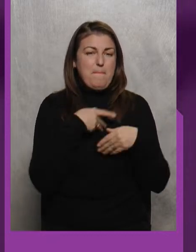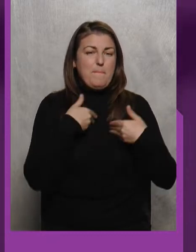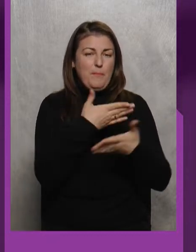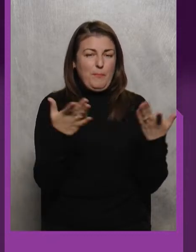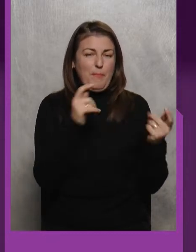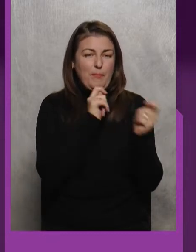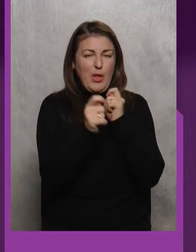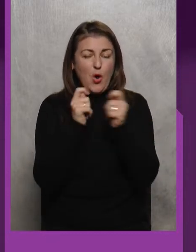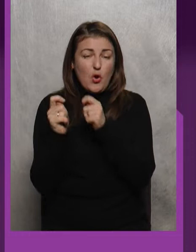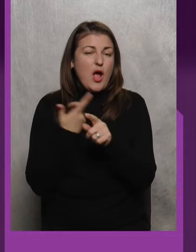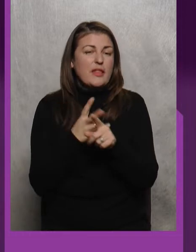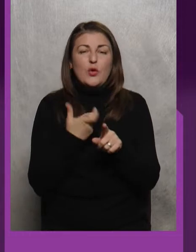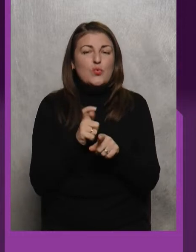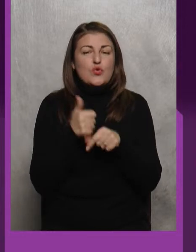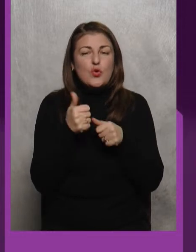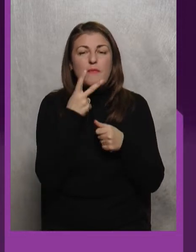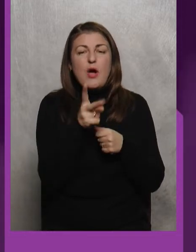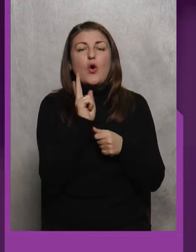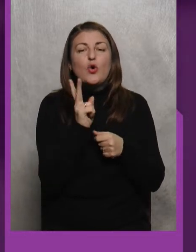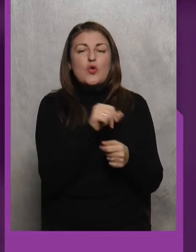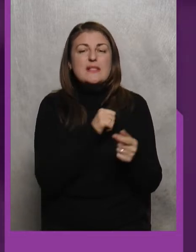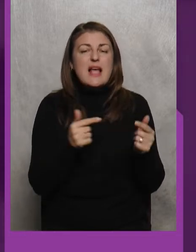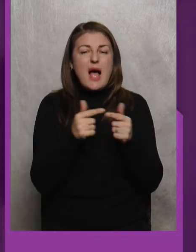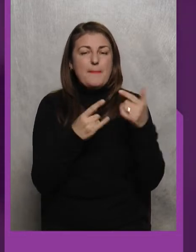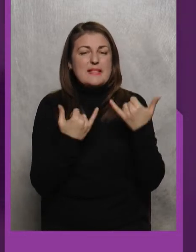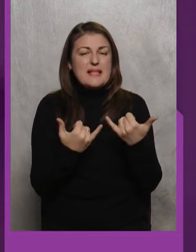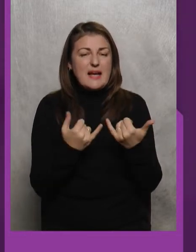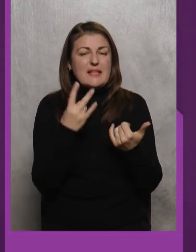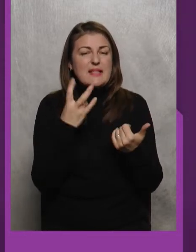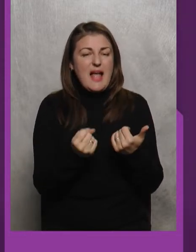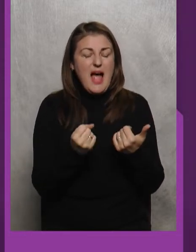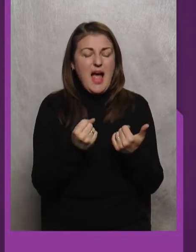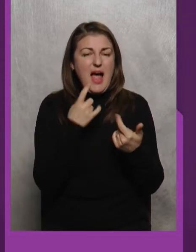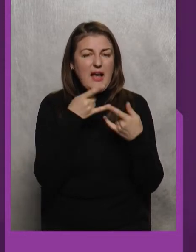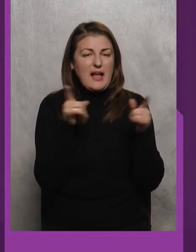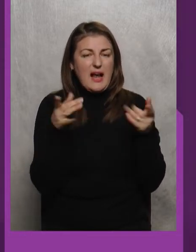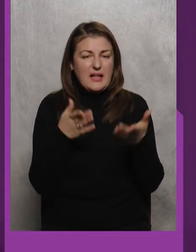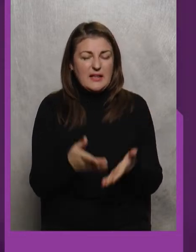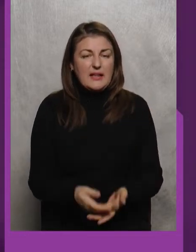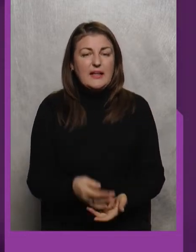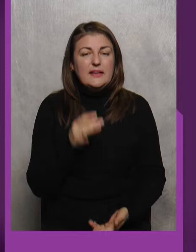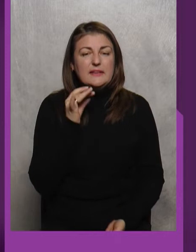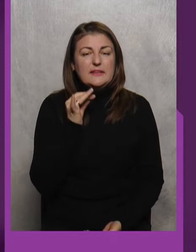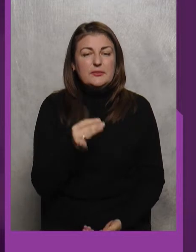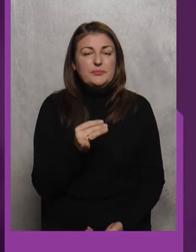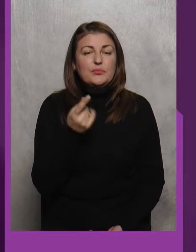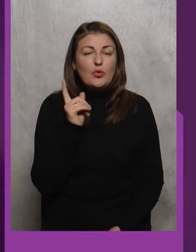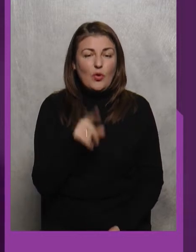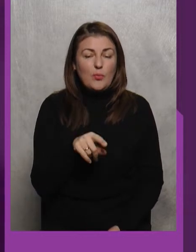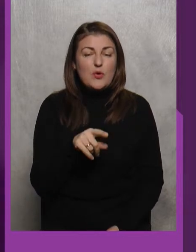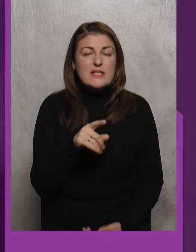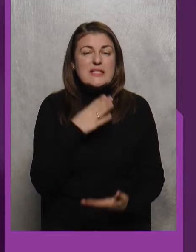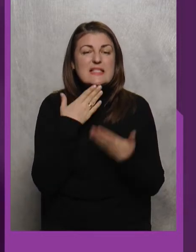дуже Добре видно Нам Хто саме Зараз На екранах І Тому